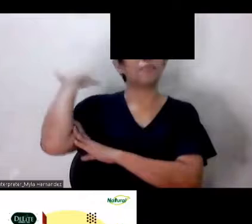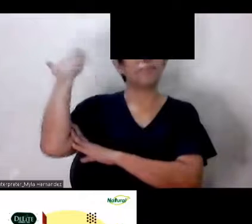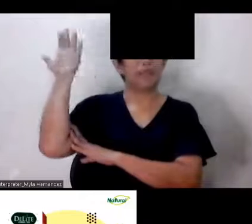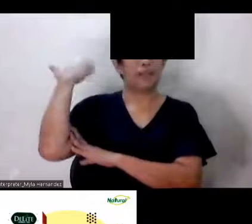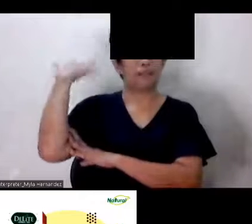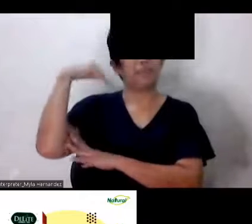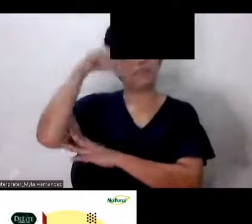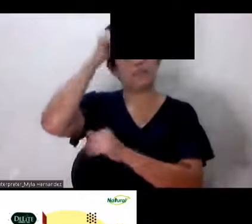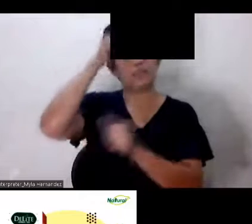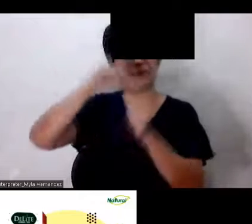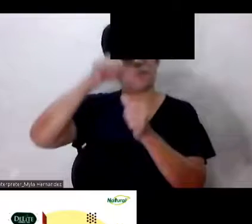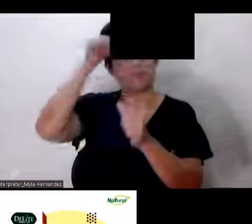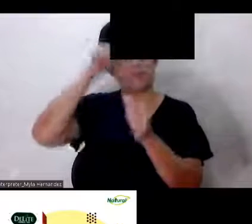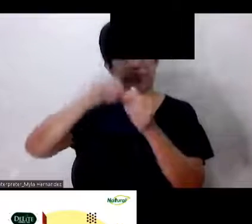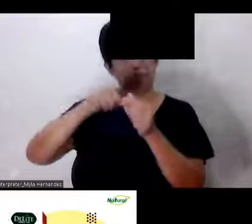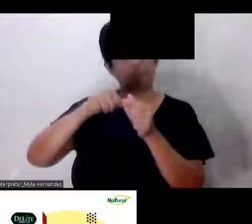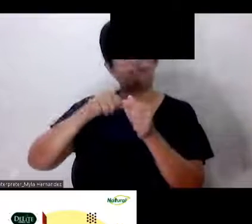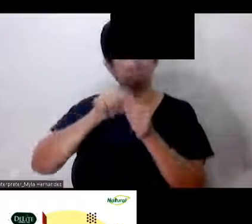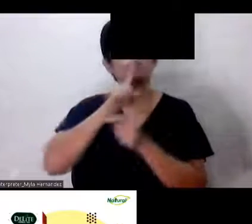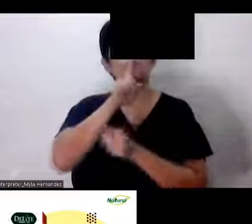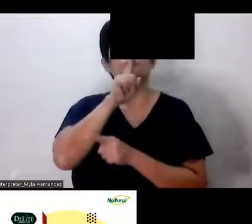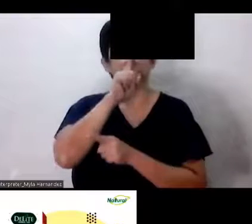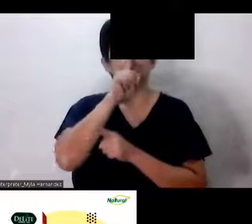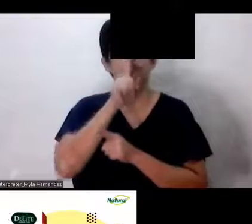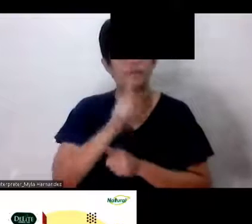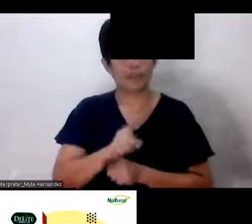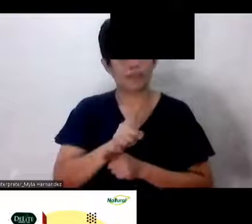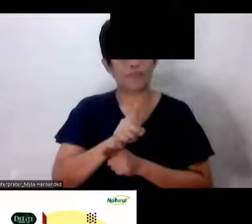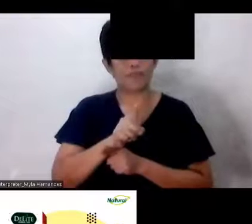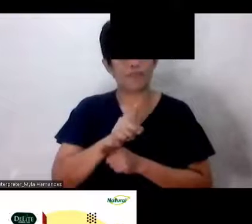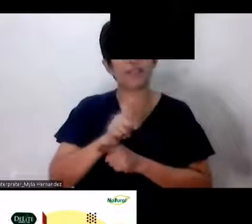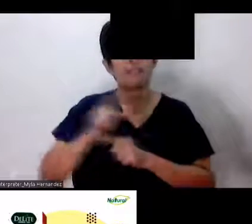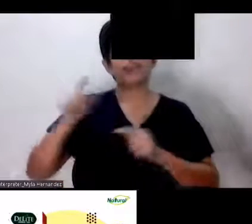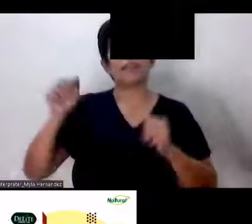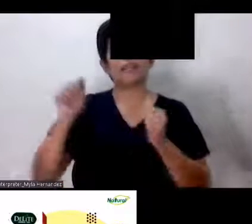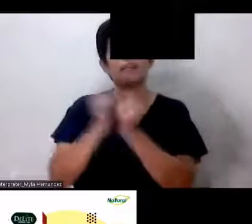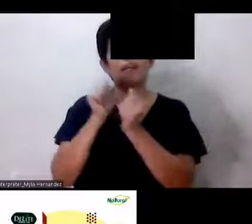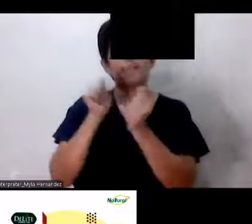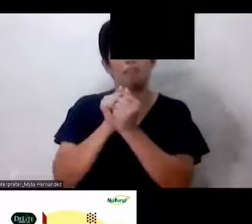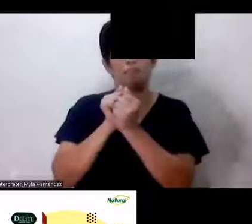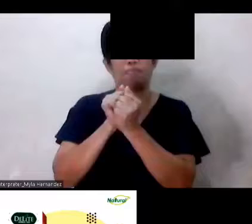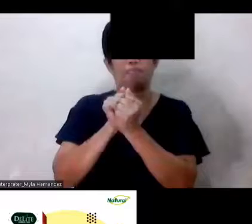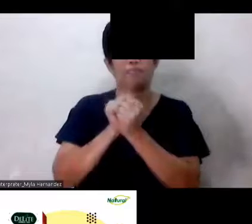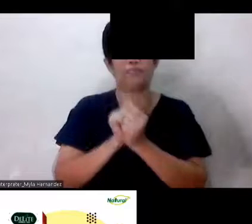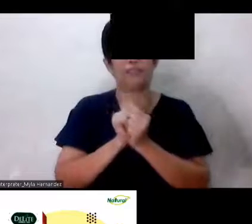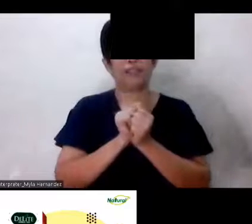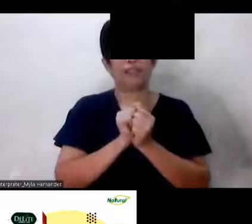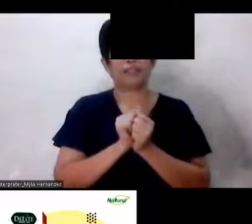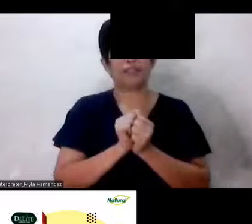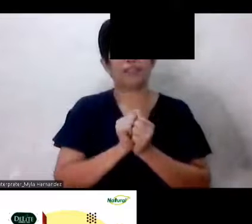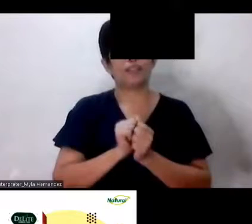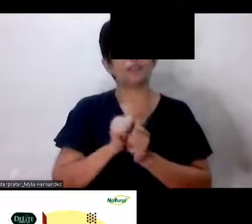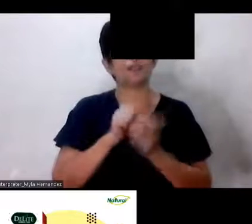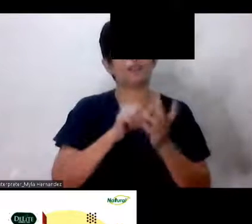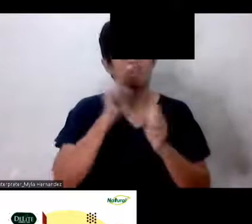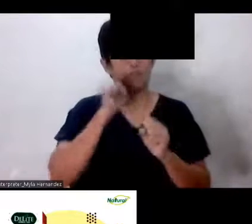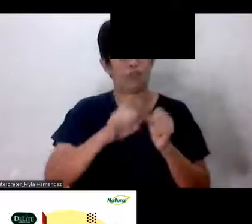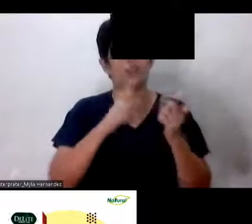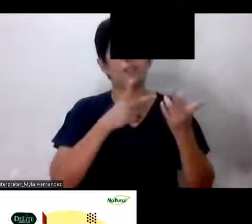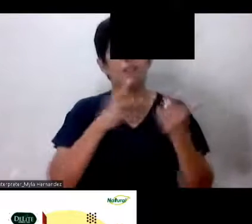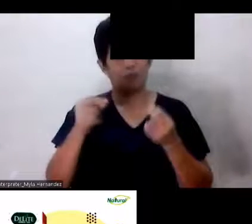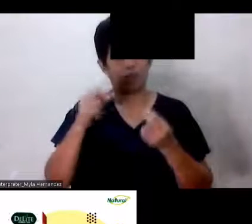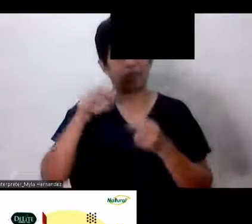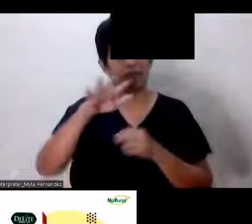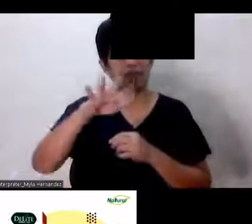inaalala po natin Ay ang tunay na Na mga nakasama natin At sabi nga po ni Buddy Benson Gawin po natin yung kanila mga